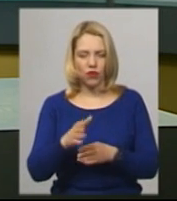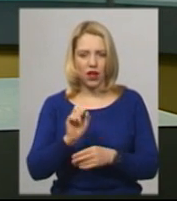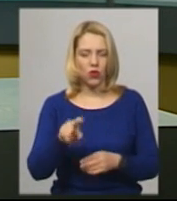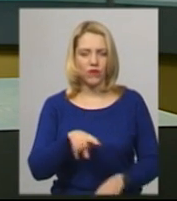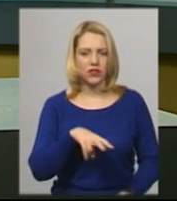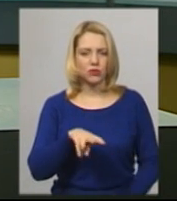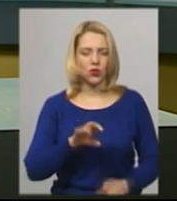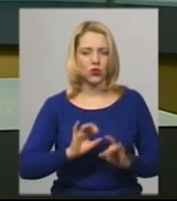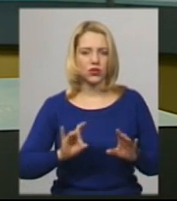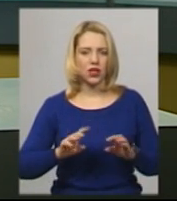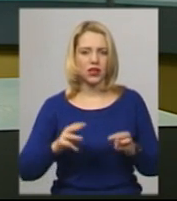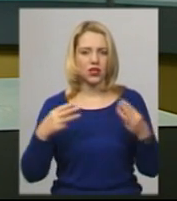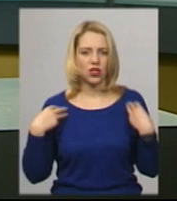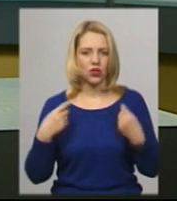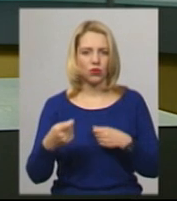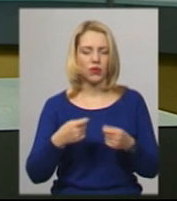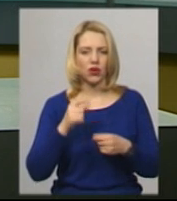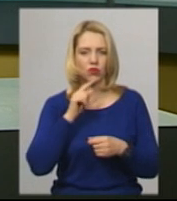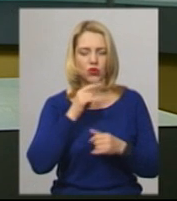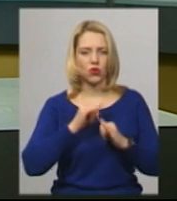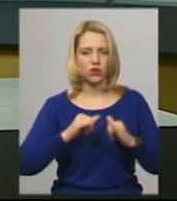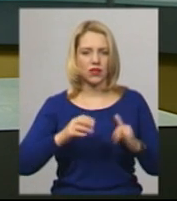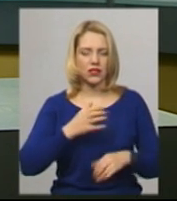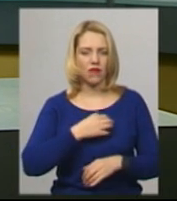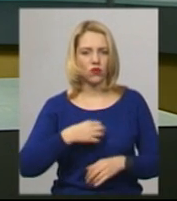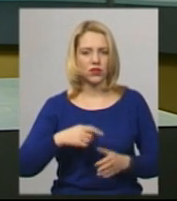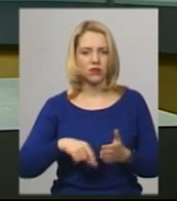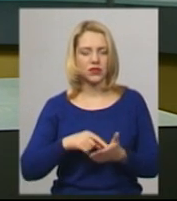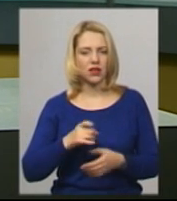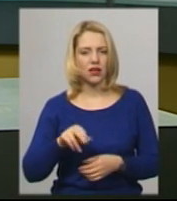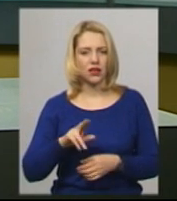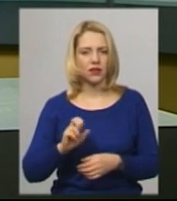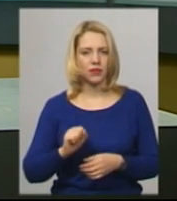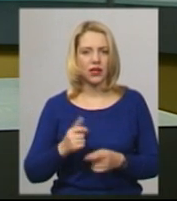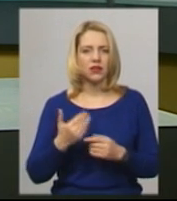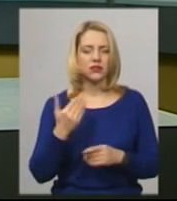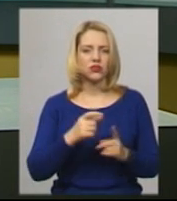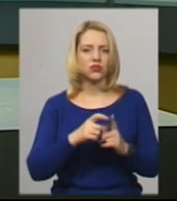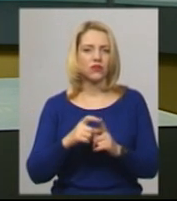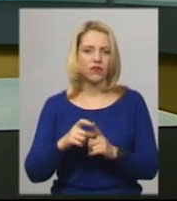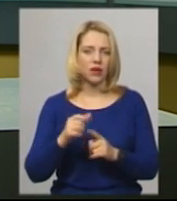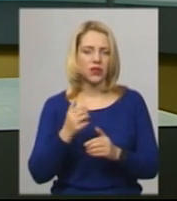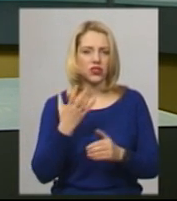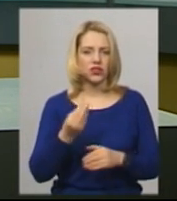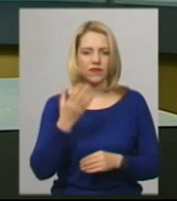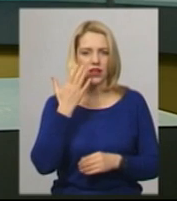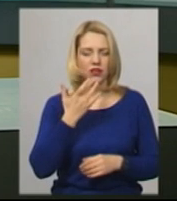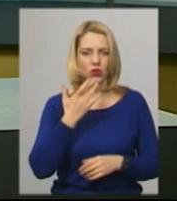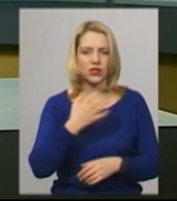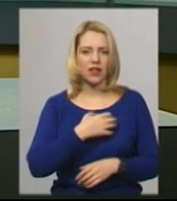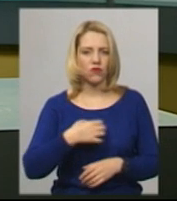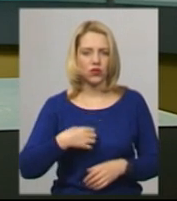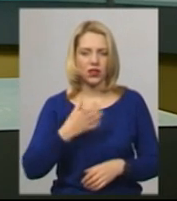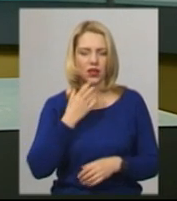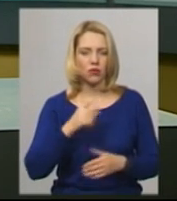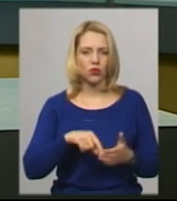начальниця управління економічного розвитку Славутської міської ради Галина Дарчик. За її словами, ще влітку Славутське теплокомунальне